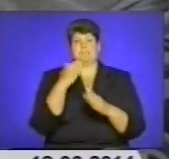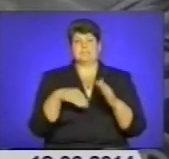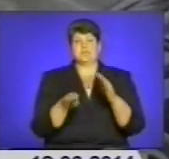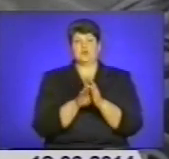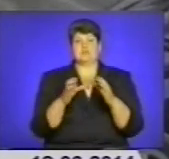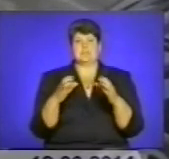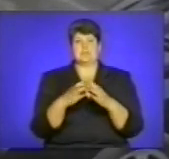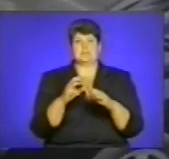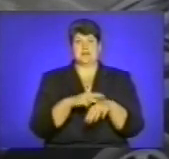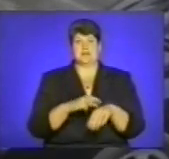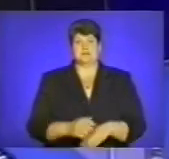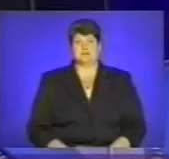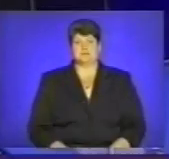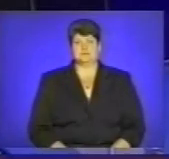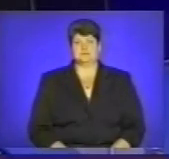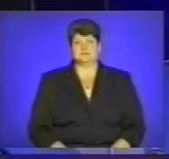міліції.